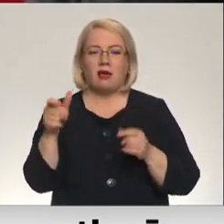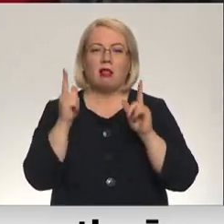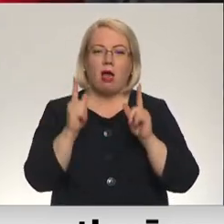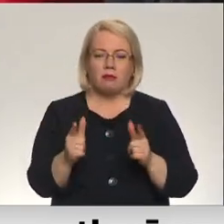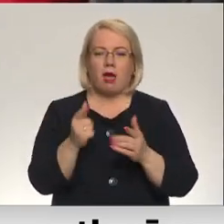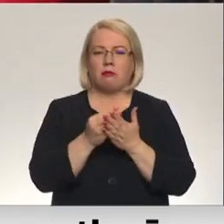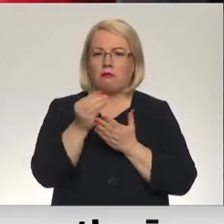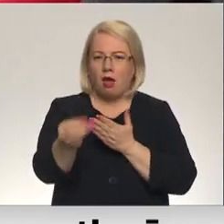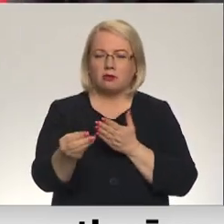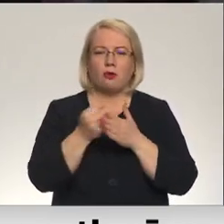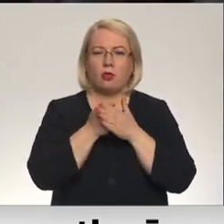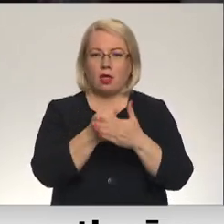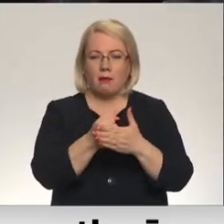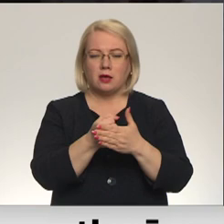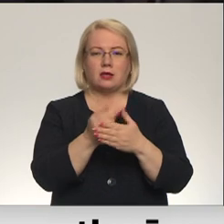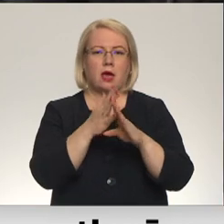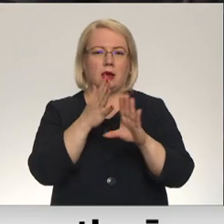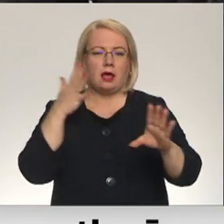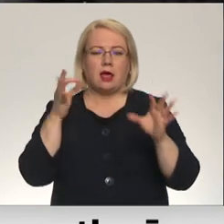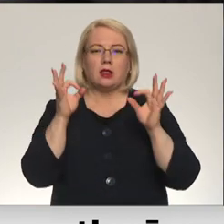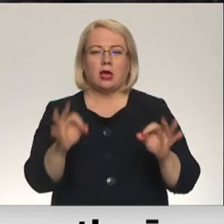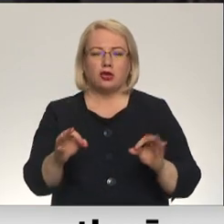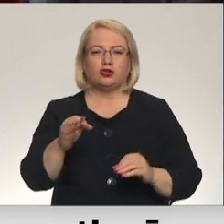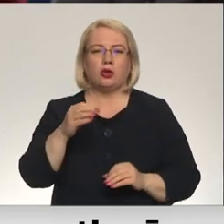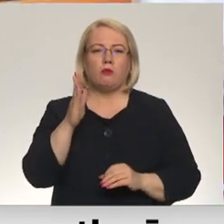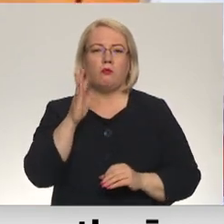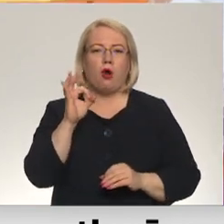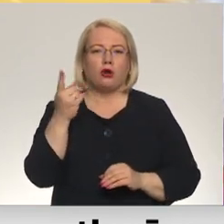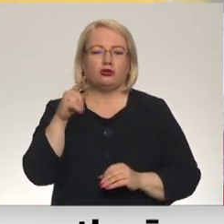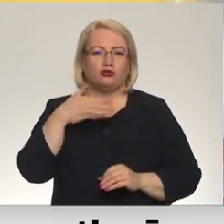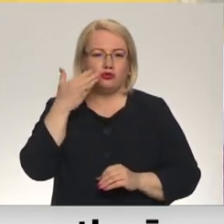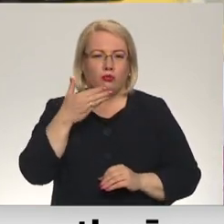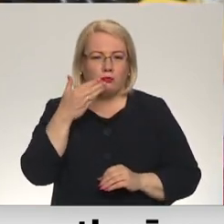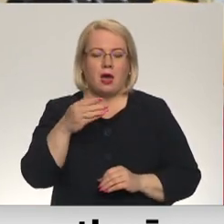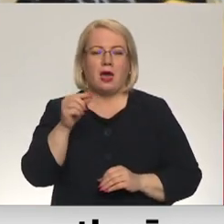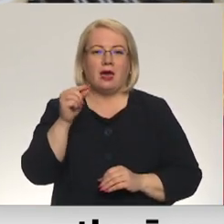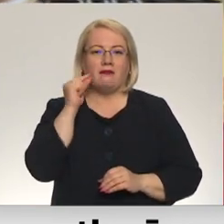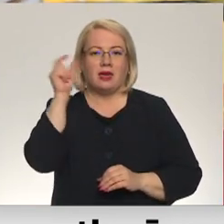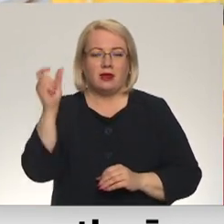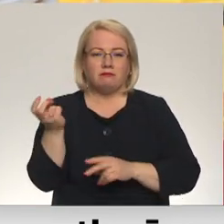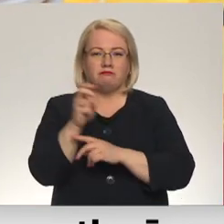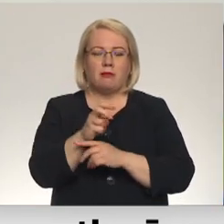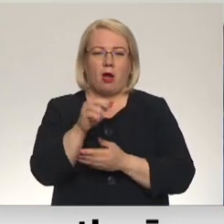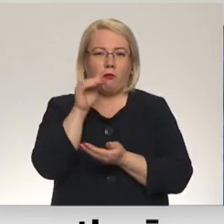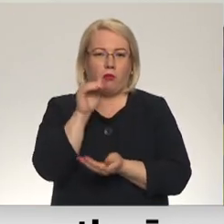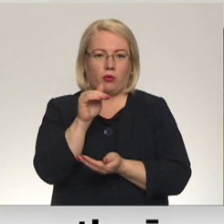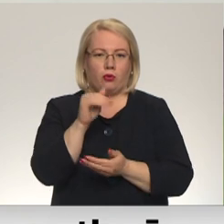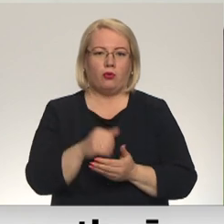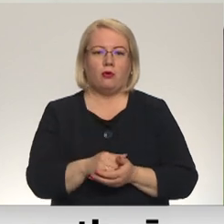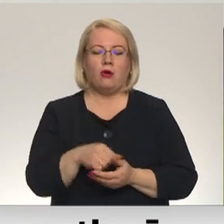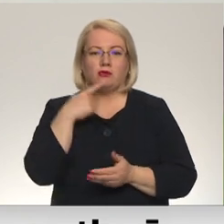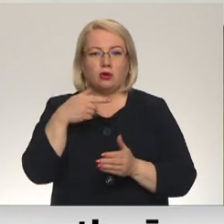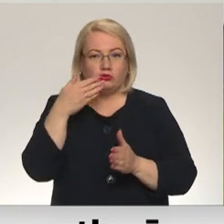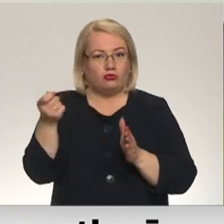makus un vēlas atbalstīt. Rīndas jau īpaši veidojas pie borša stenda. Haralds ierdies pat ar savu burciņu. Tikai boršiņu vai vēl kaut